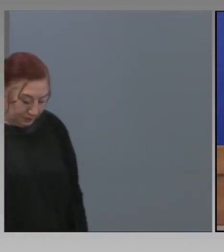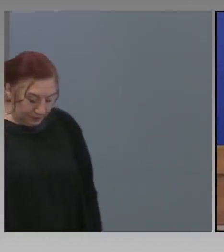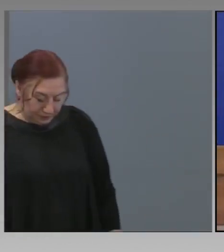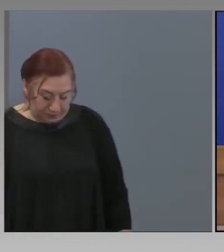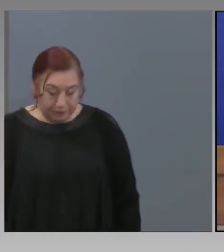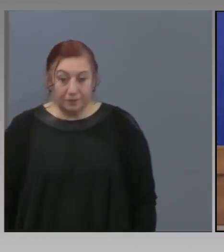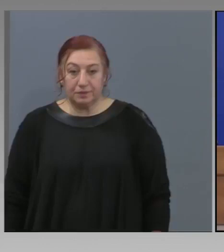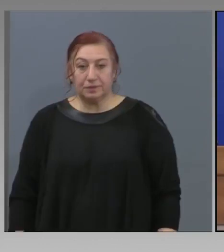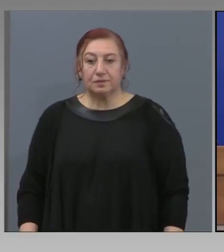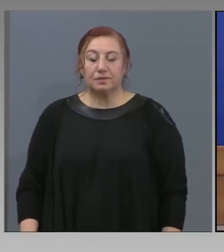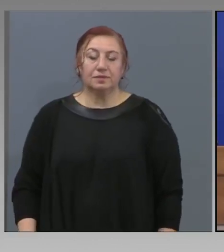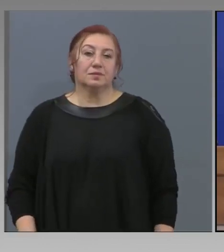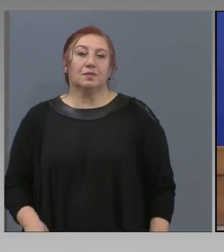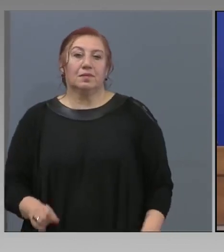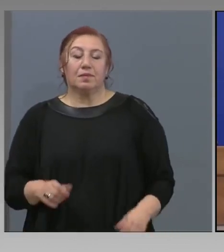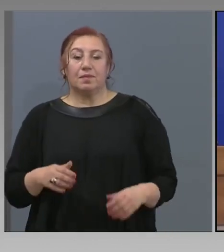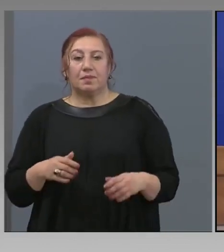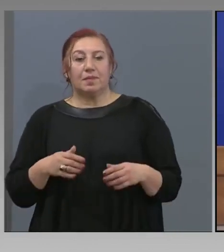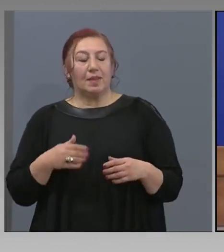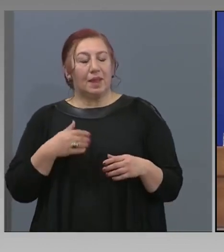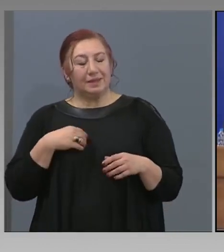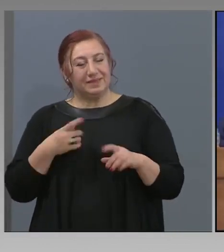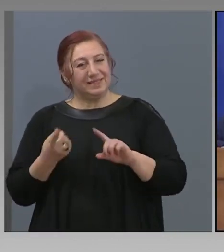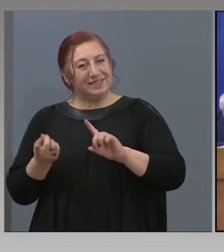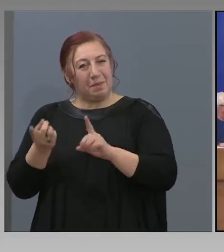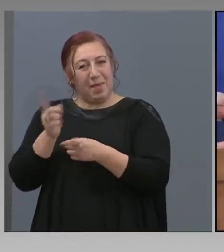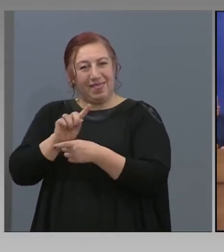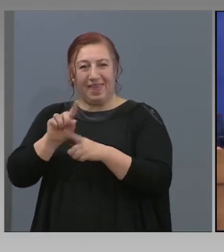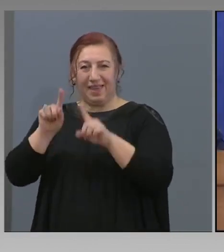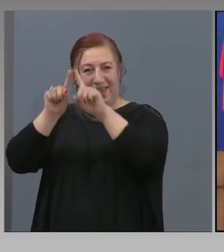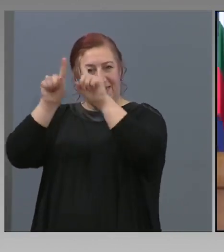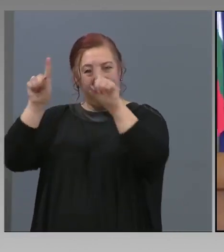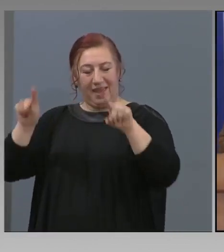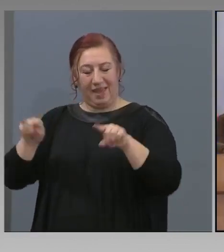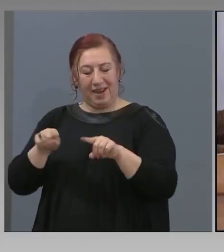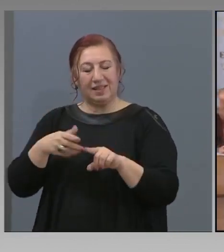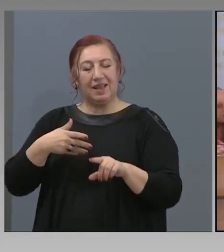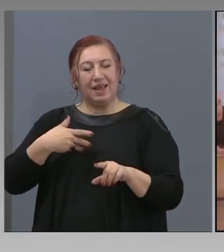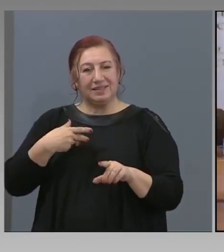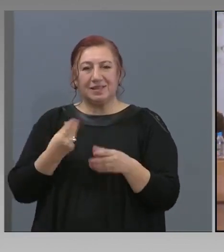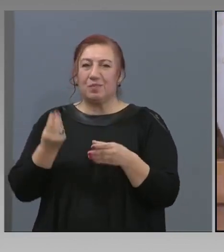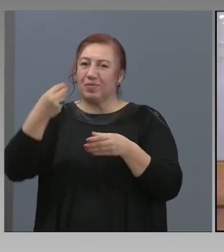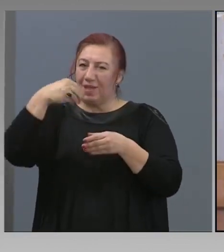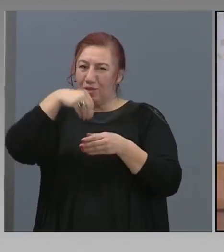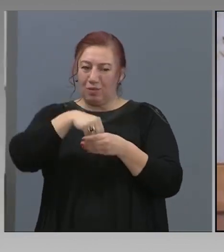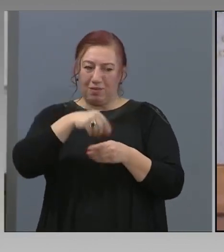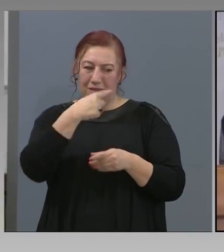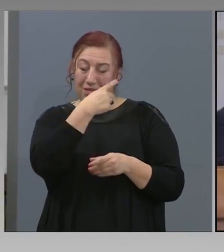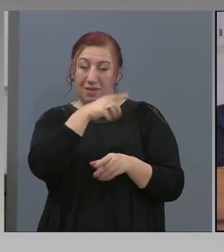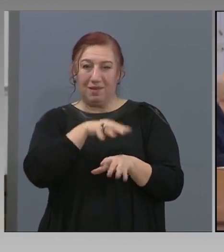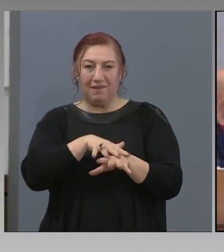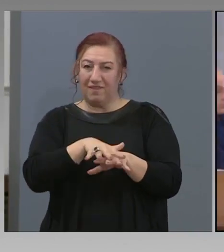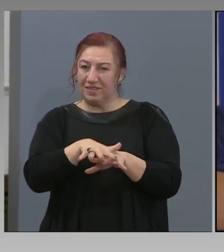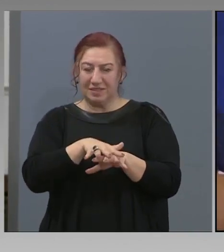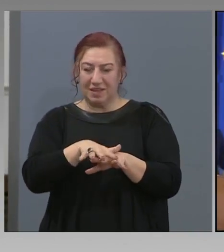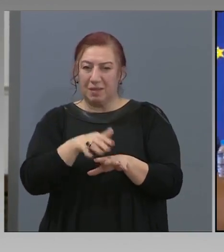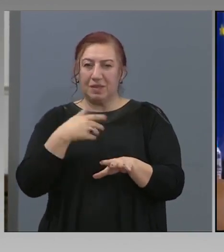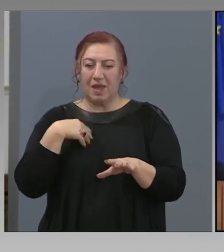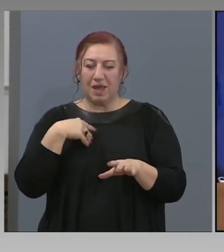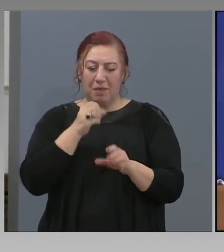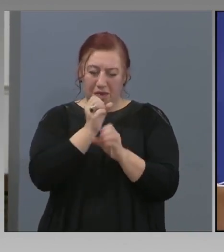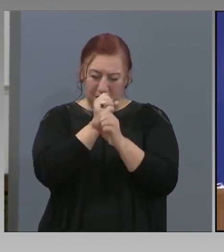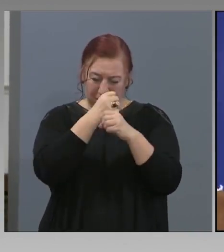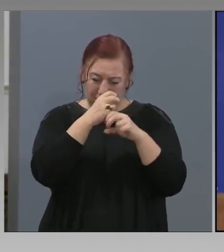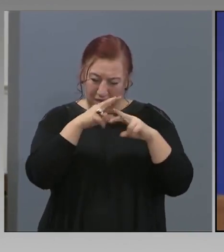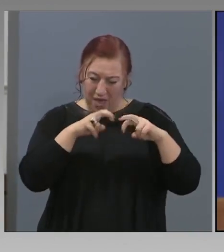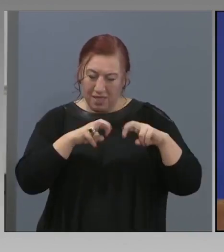да превключа към другия кран. Значи също така да допълня, че в системата има и анализи